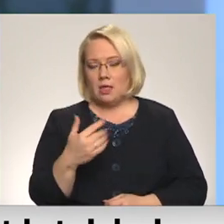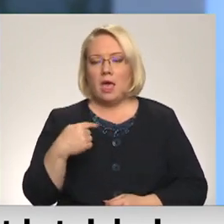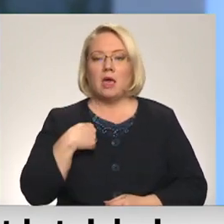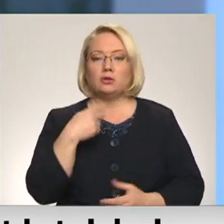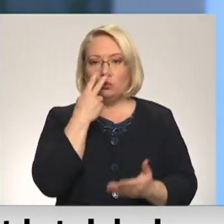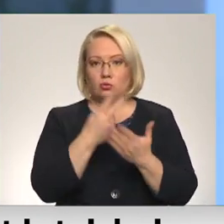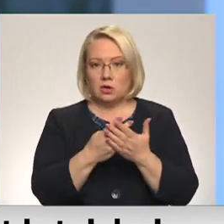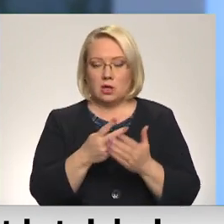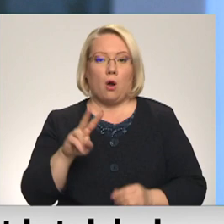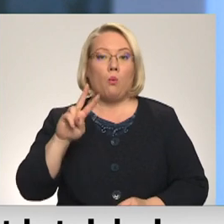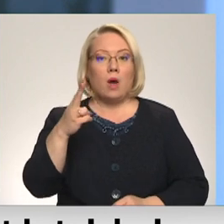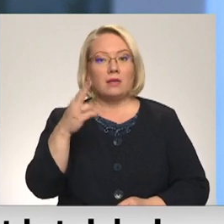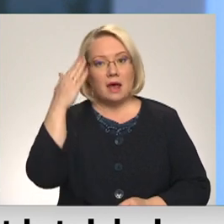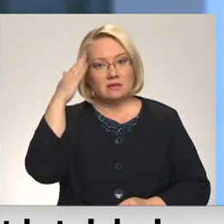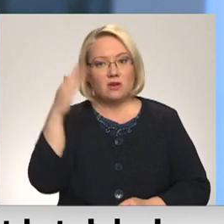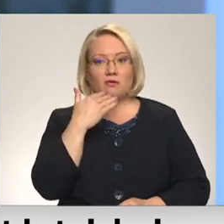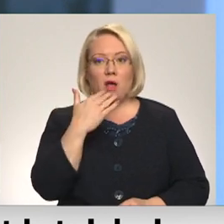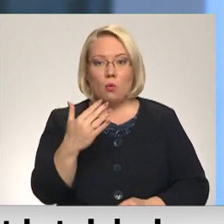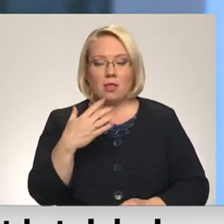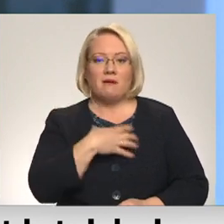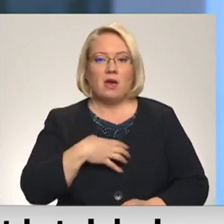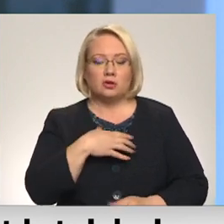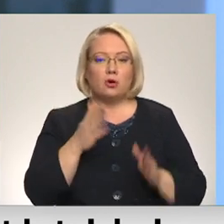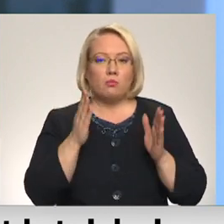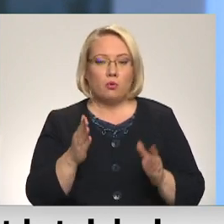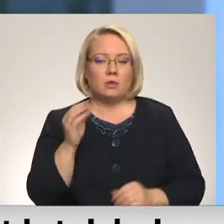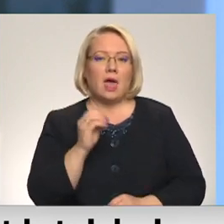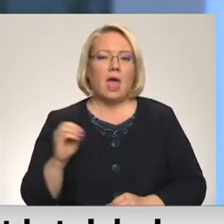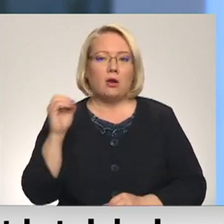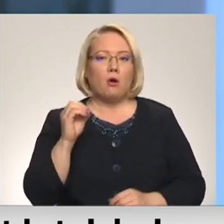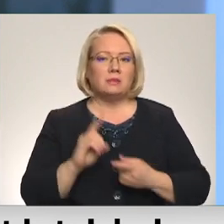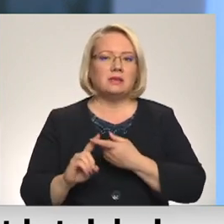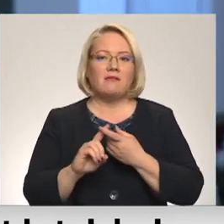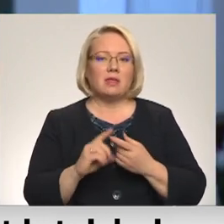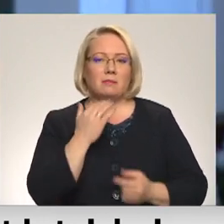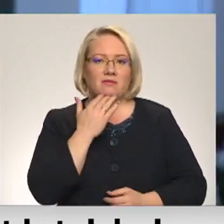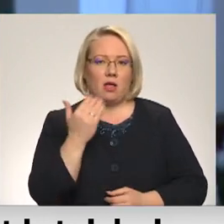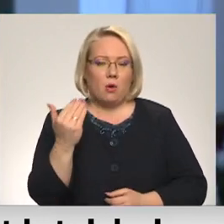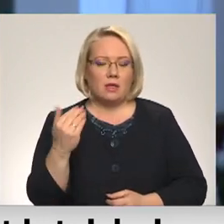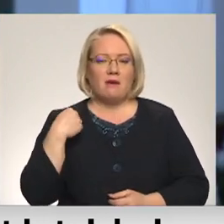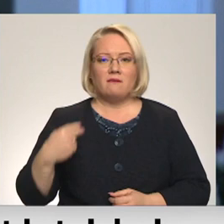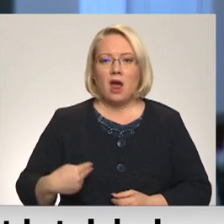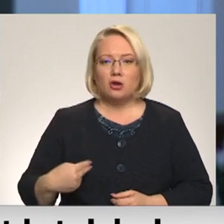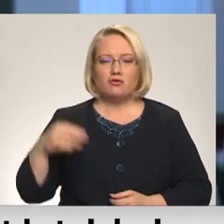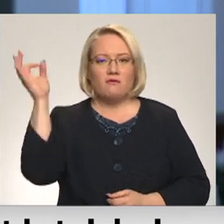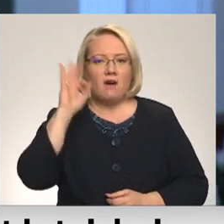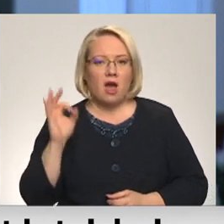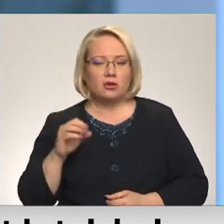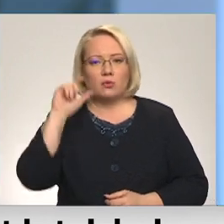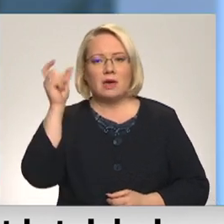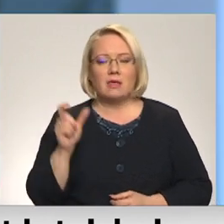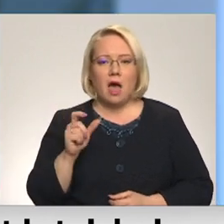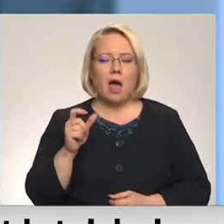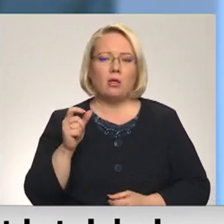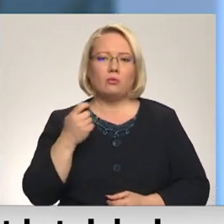ka otrajais svešvalodai vajadzētu būt Eiropas Savienības valodai – Franču, Vācu, Itāļu, Spāņu.